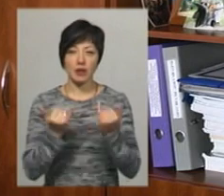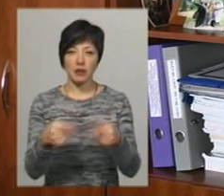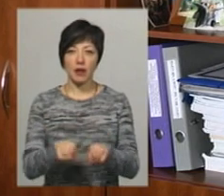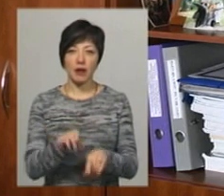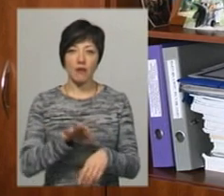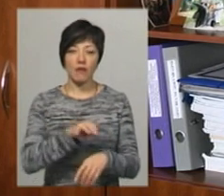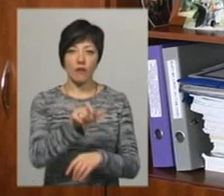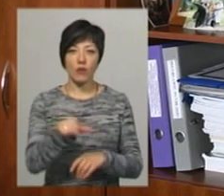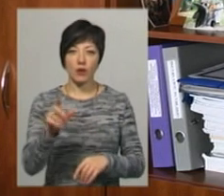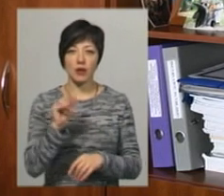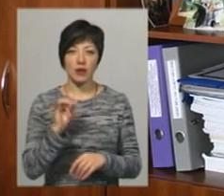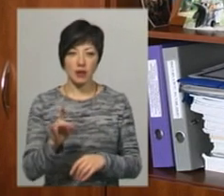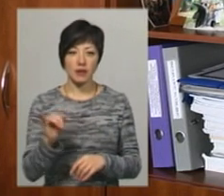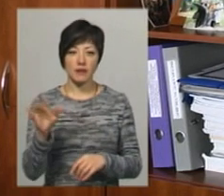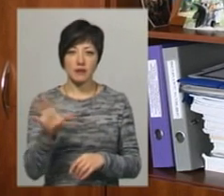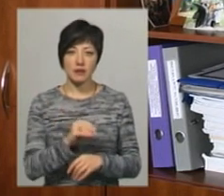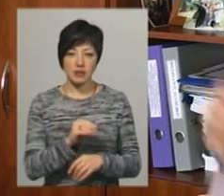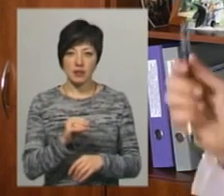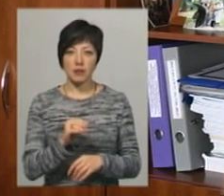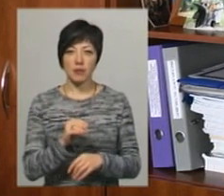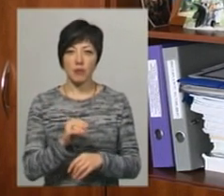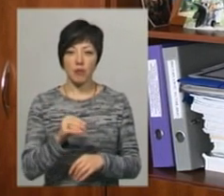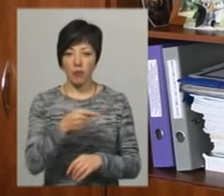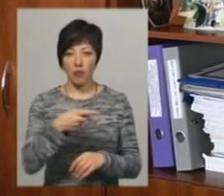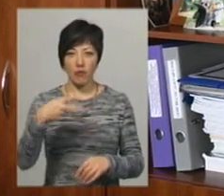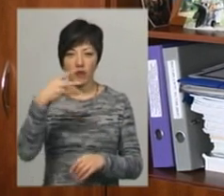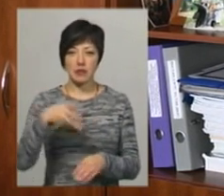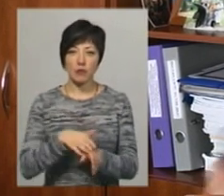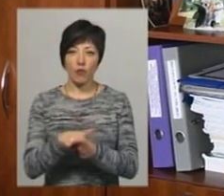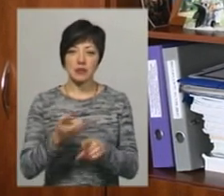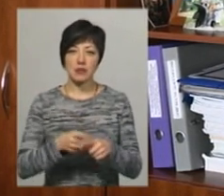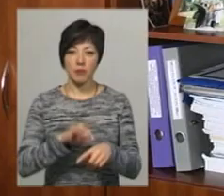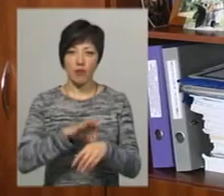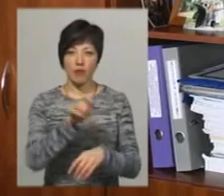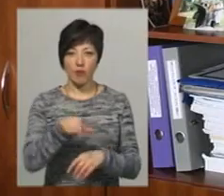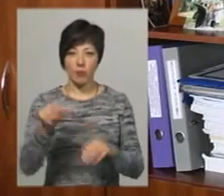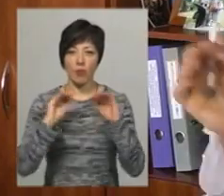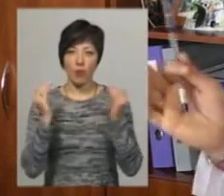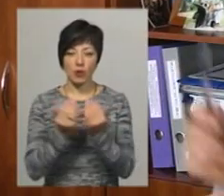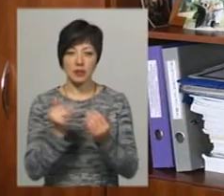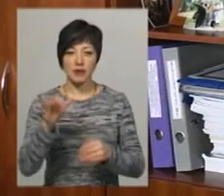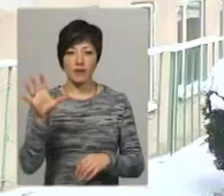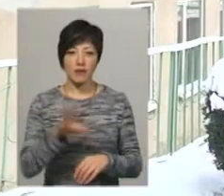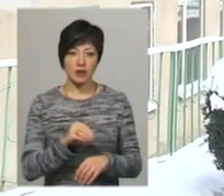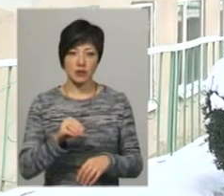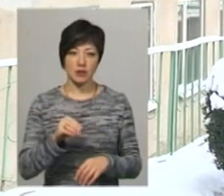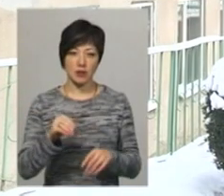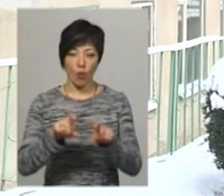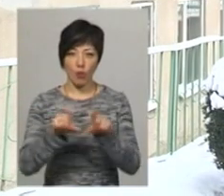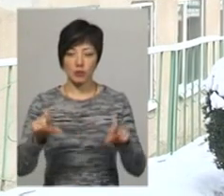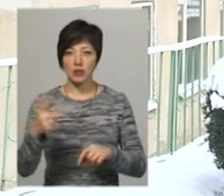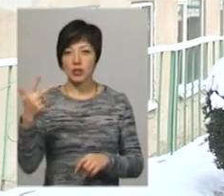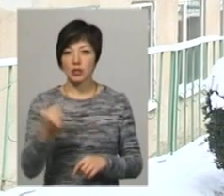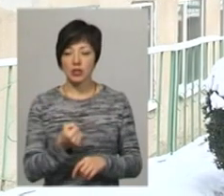хворих на КІР і всі практично поверхи заповнені цими хворими. І бокси, і весь корпус. За три